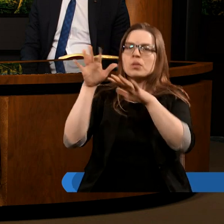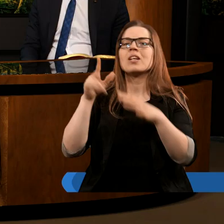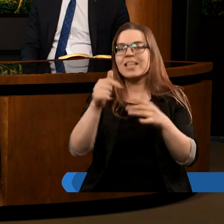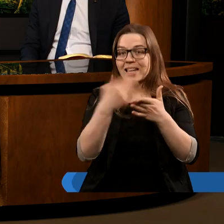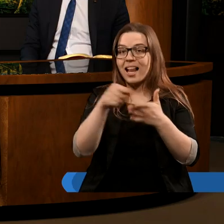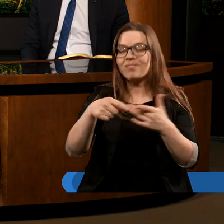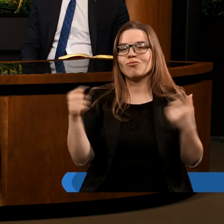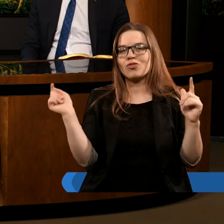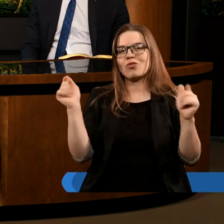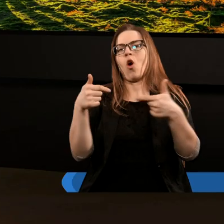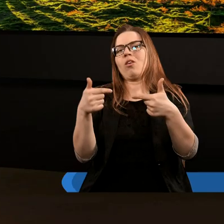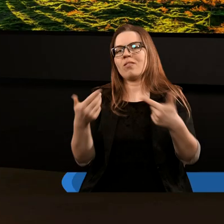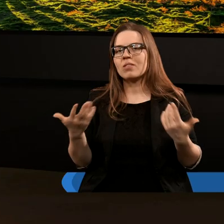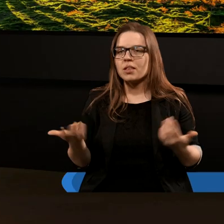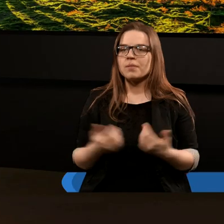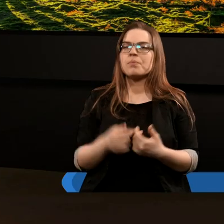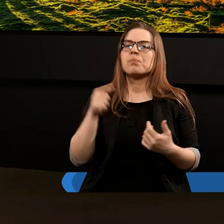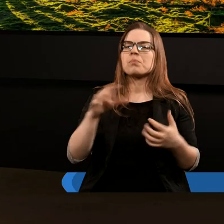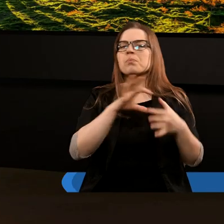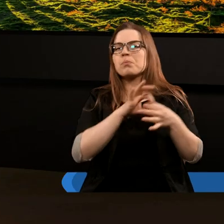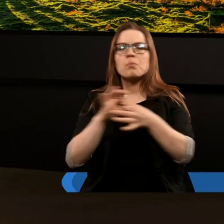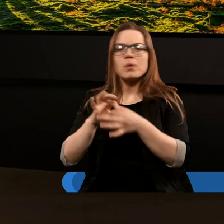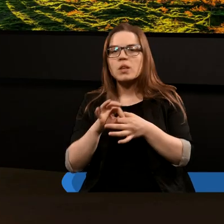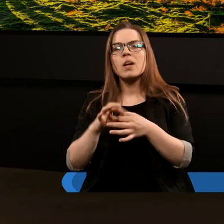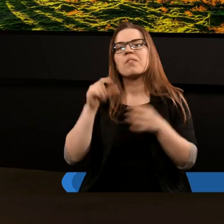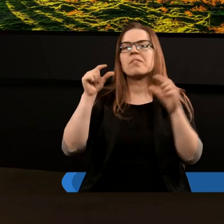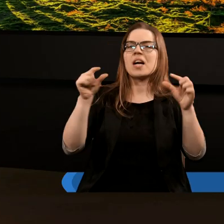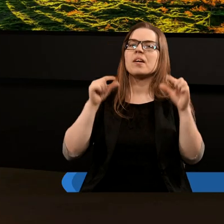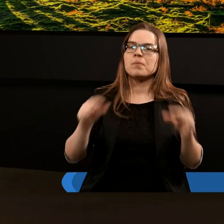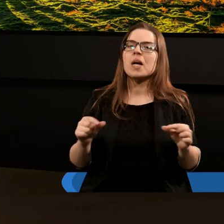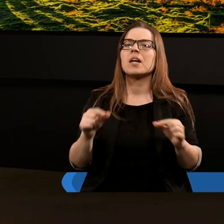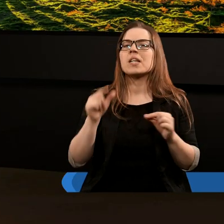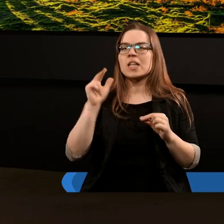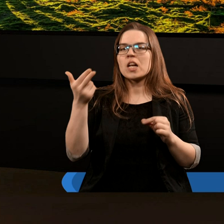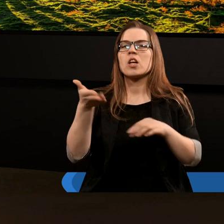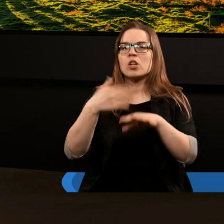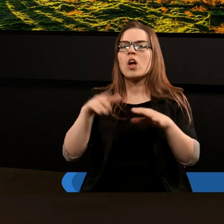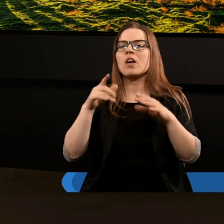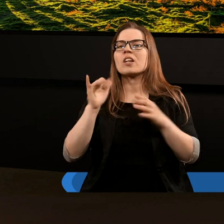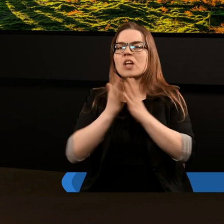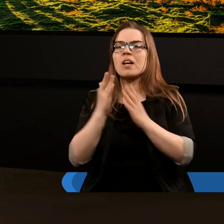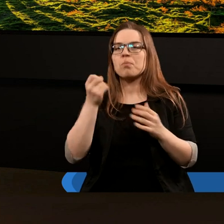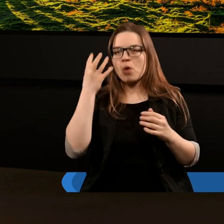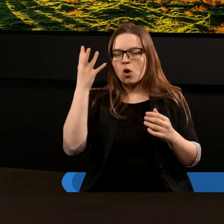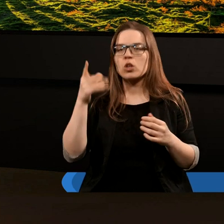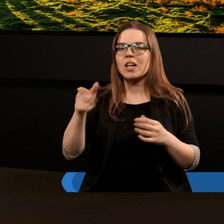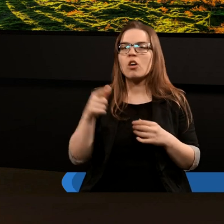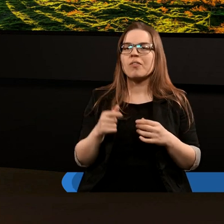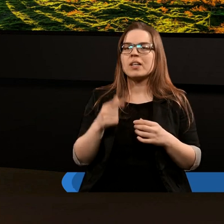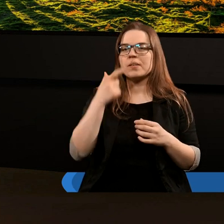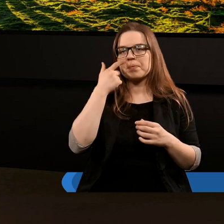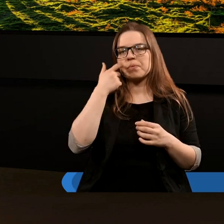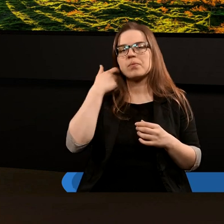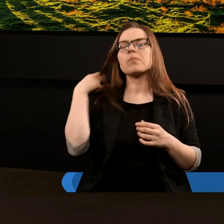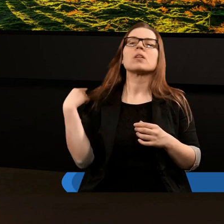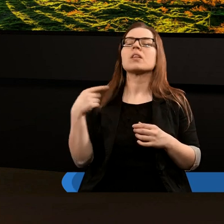konfliktu. Ja bardzo lubię to połączenie tego fragmentu z trzecim rozdziałem jednak pierwszej księgi mojżeszowej, którym wspominaliśmy wcześniej.